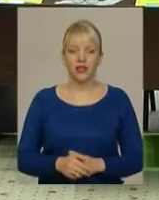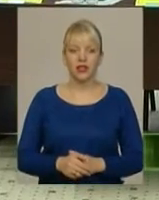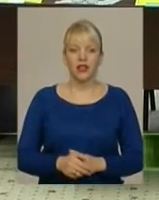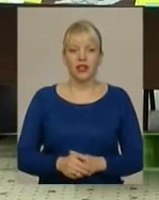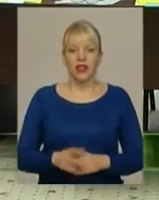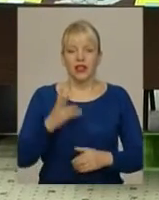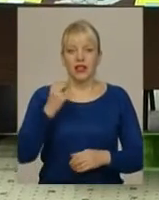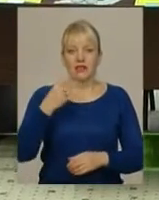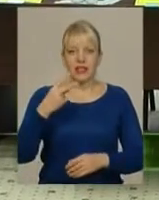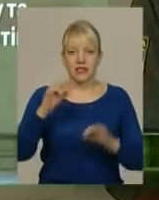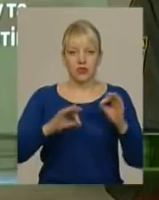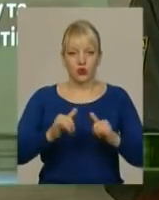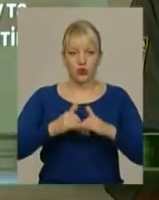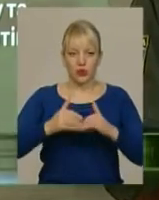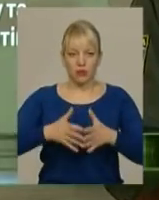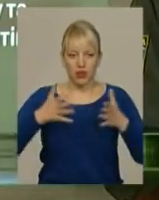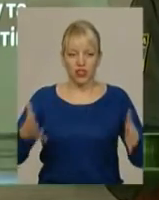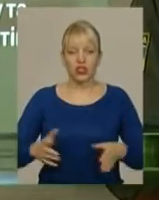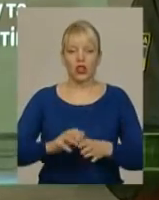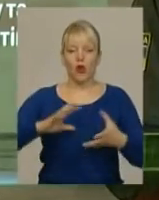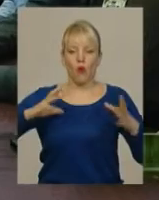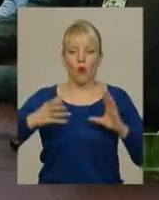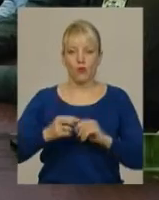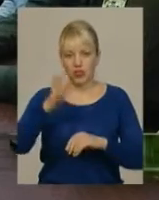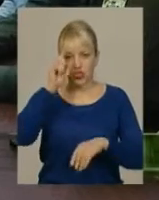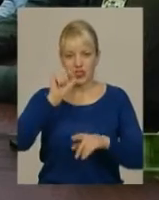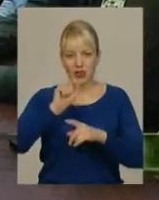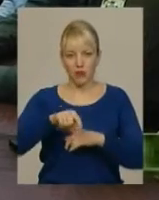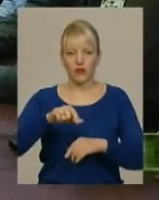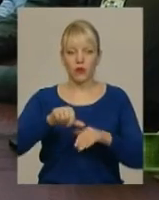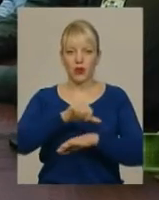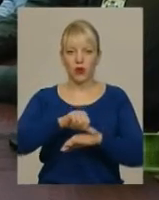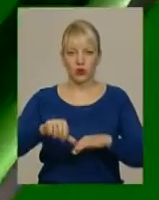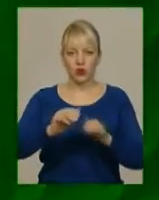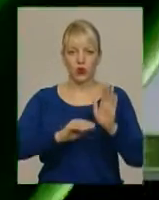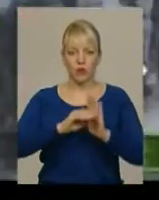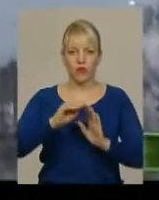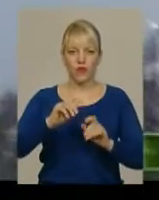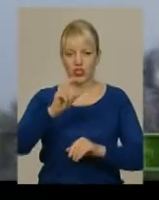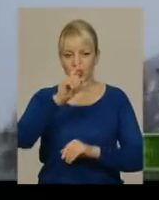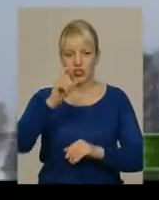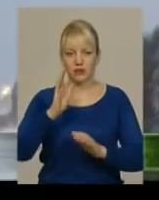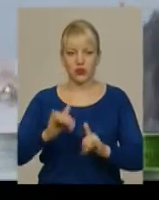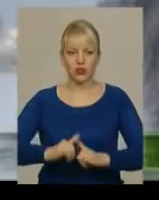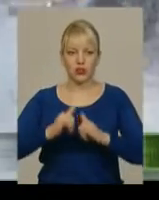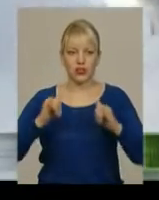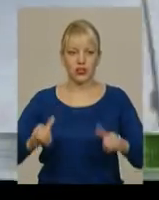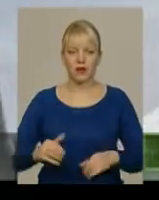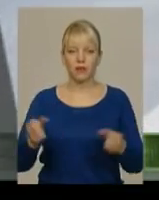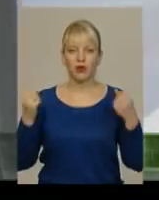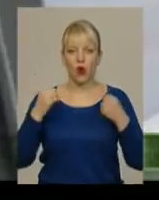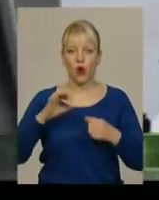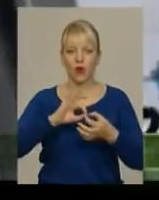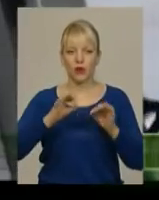% більше. Обсяг державного замовлення у прикордонному виші цьогоріч зросте. Про спорт. За олімпійську